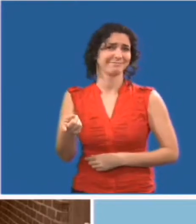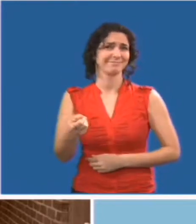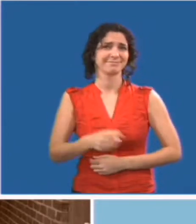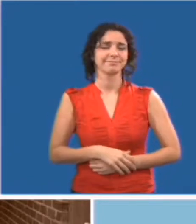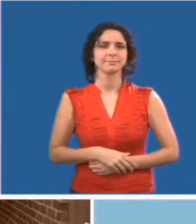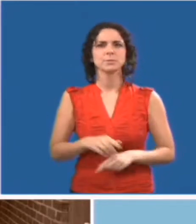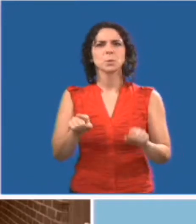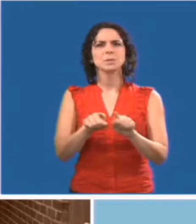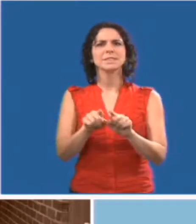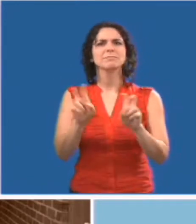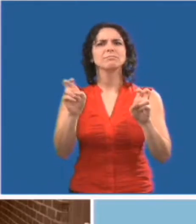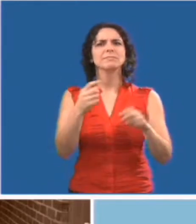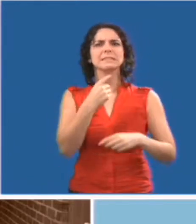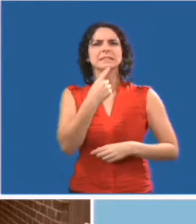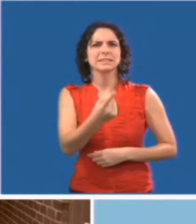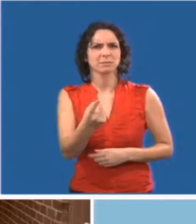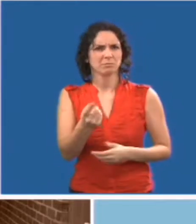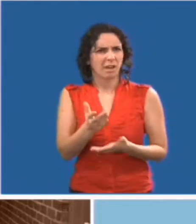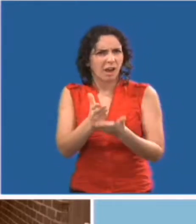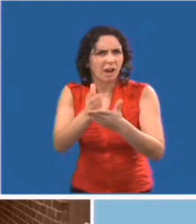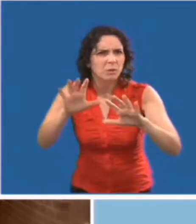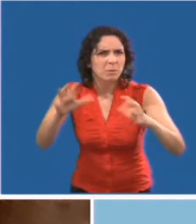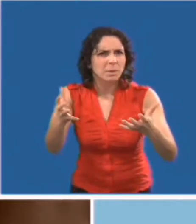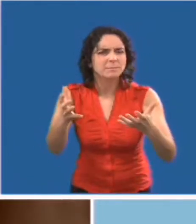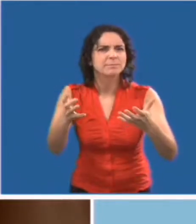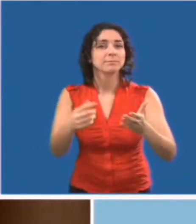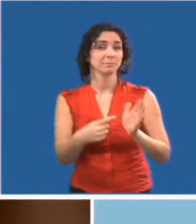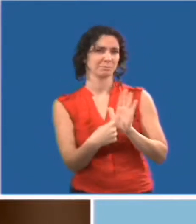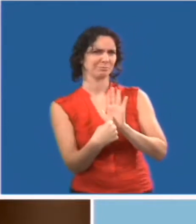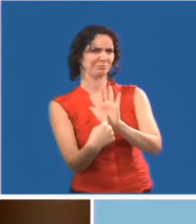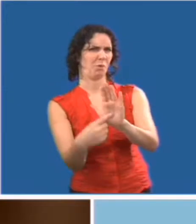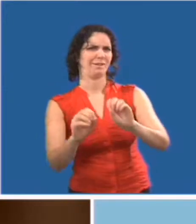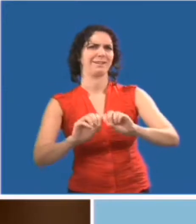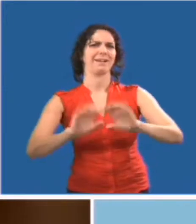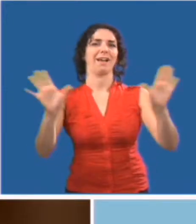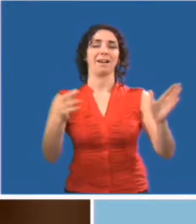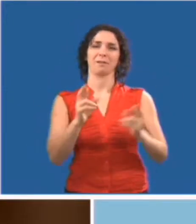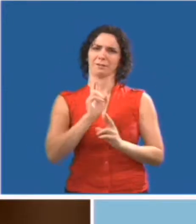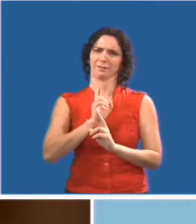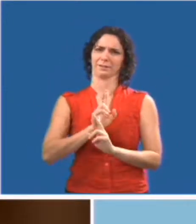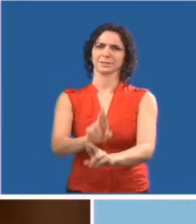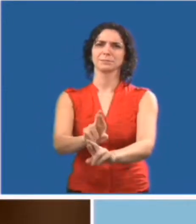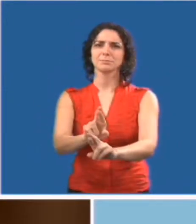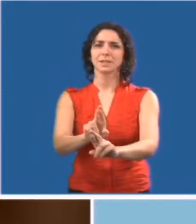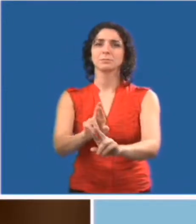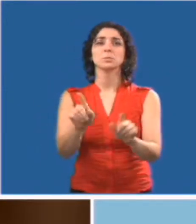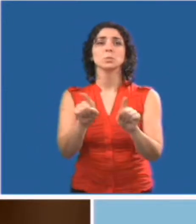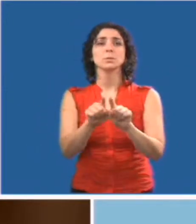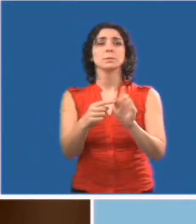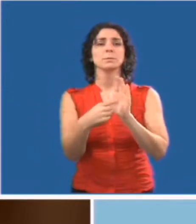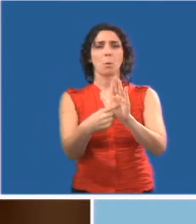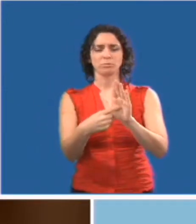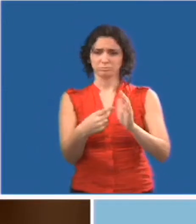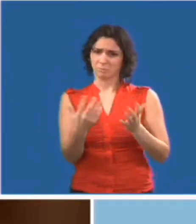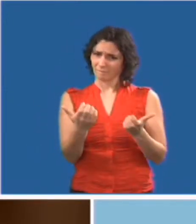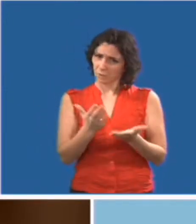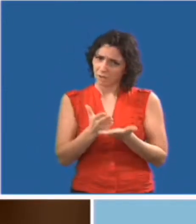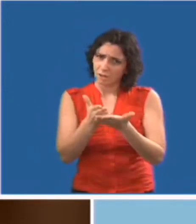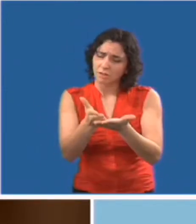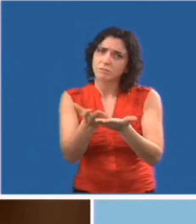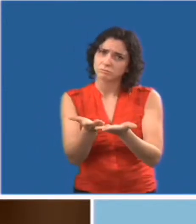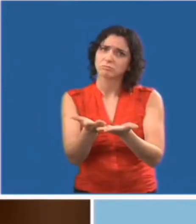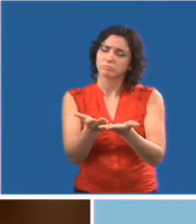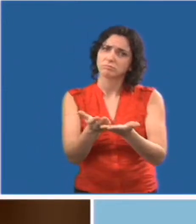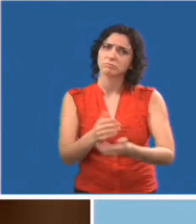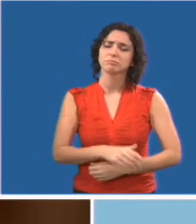accommodements les mieux appropriés à ses besoins. Ainsi, la question « Comment puis-je vous aider? » témoigne du